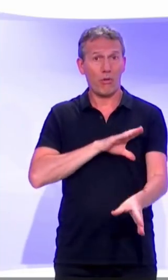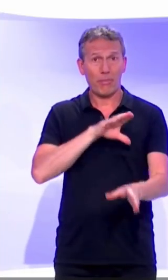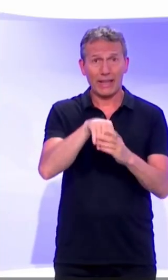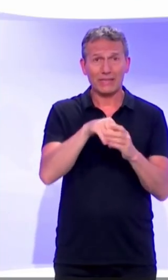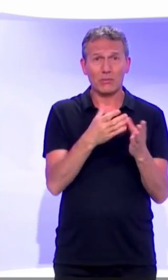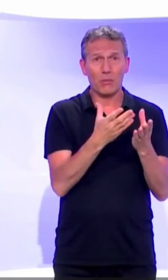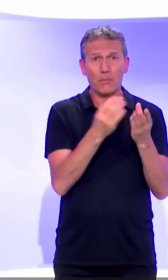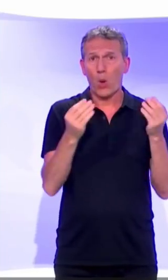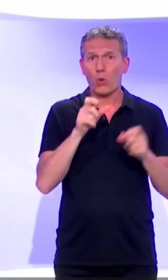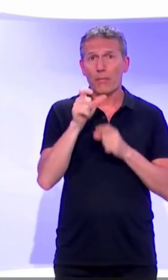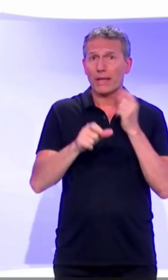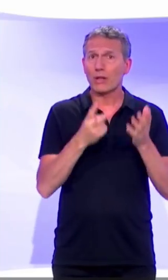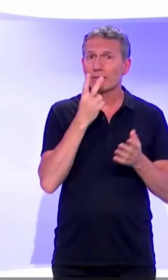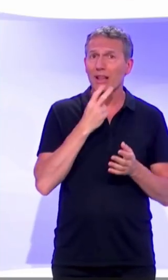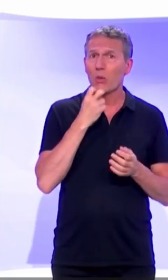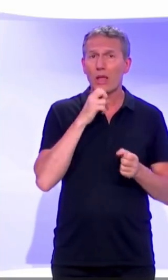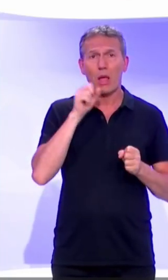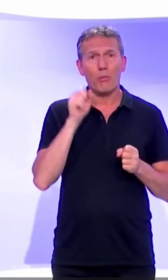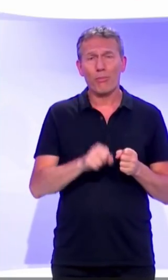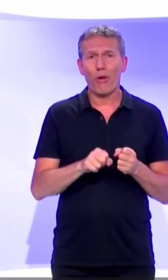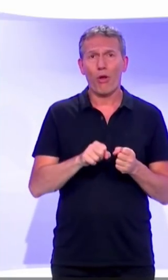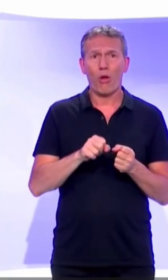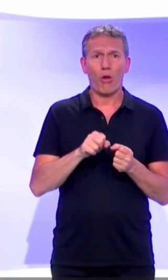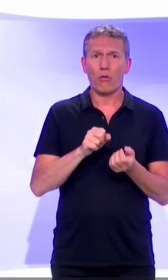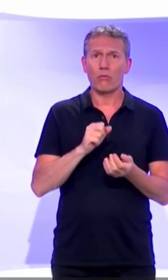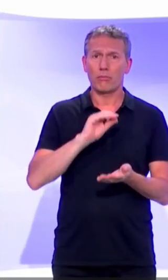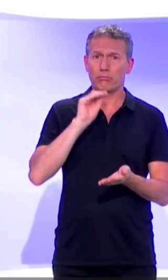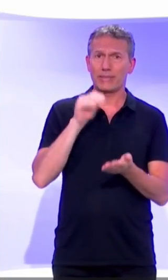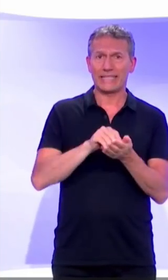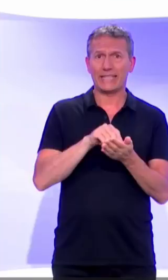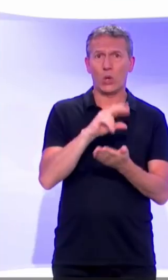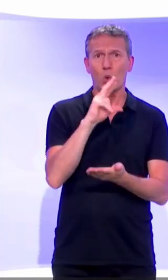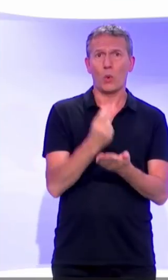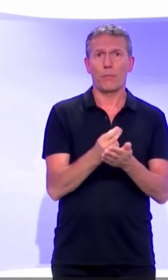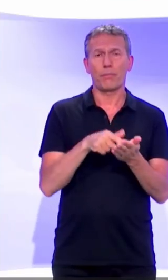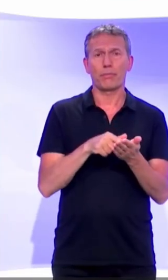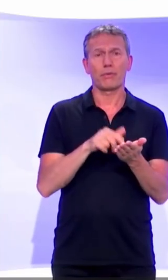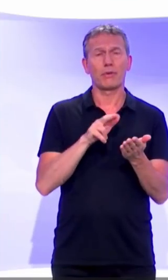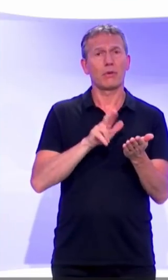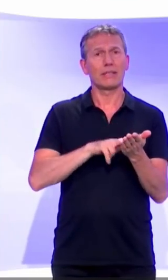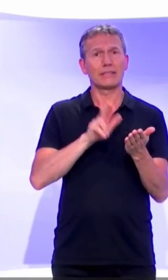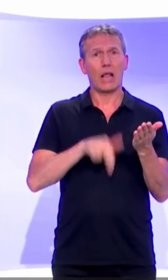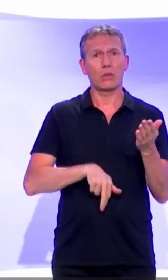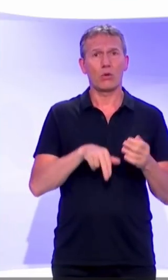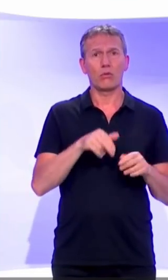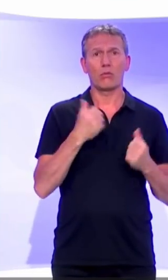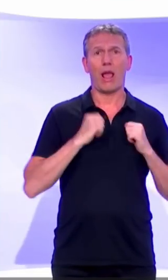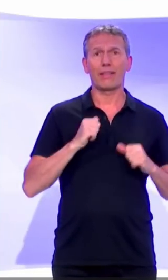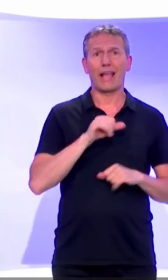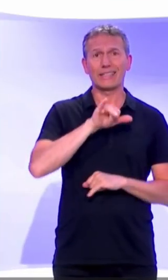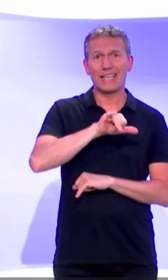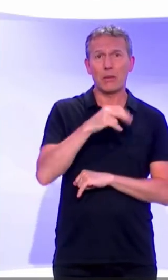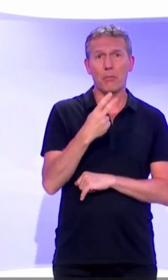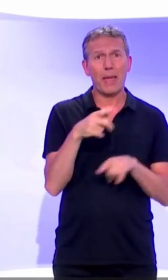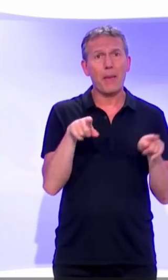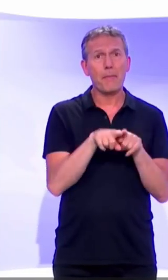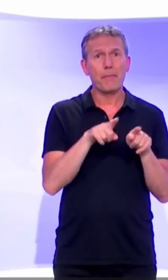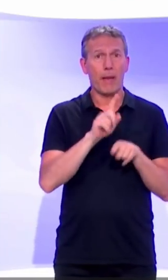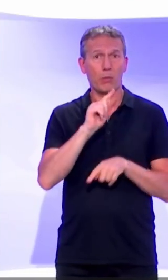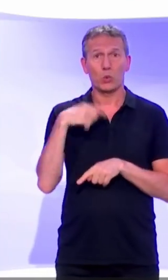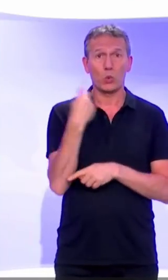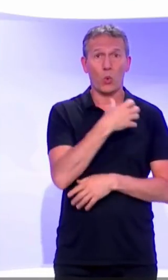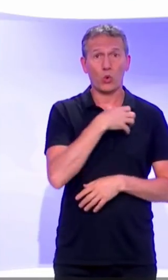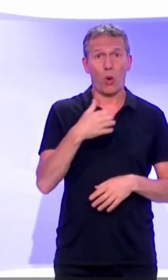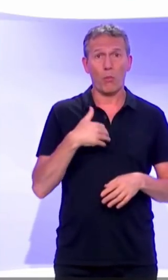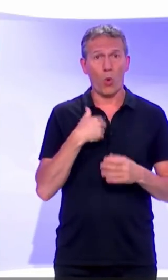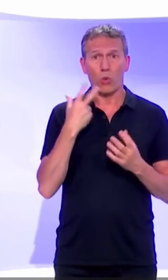Plusieurs citoyens peuvent enregistrer leurs signatures à partir d'une même adresse IP, et toutes les communes peuvent devenir point d'accueil